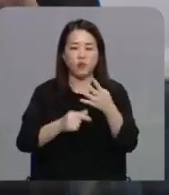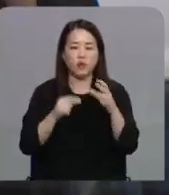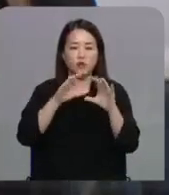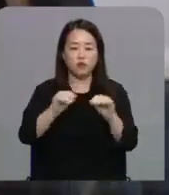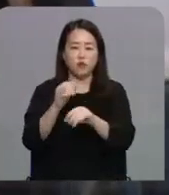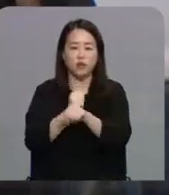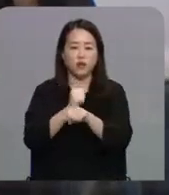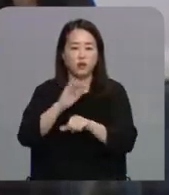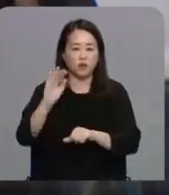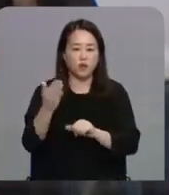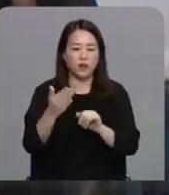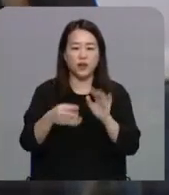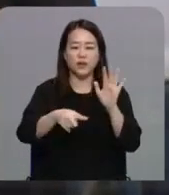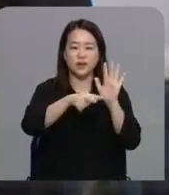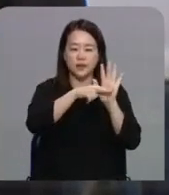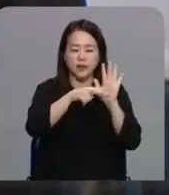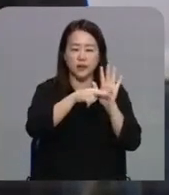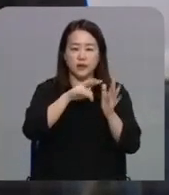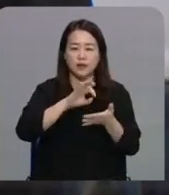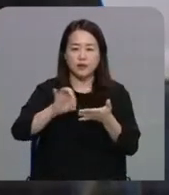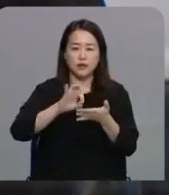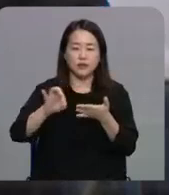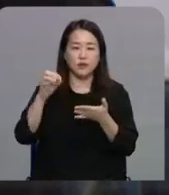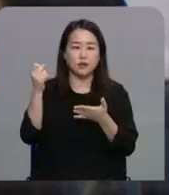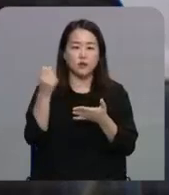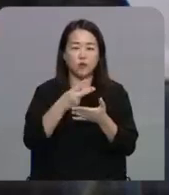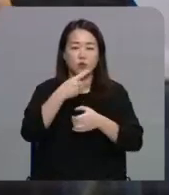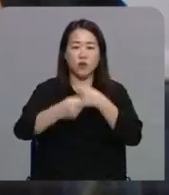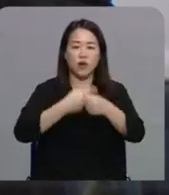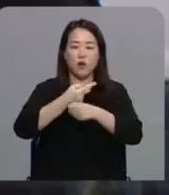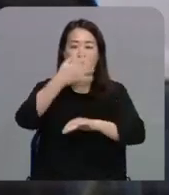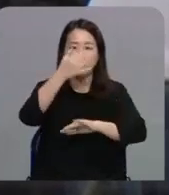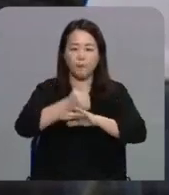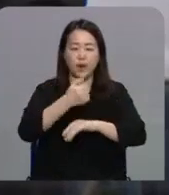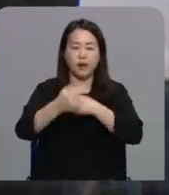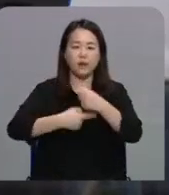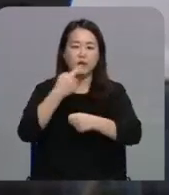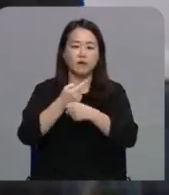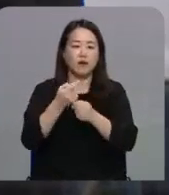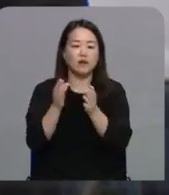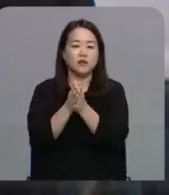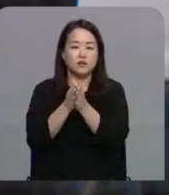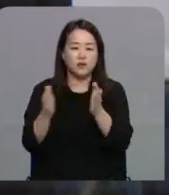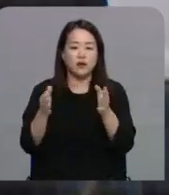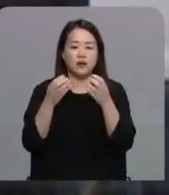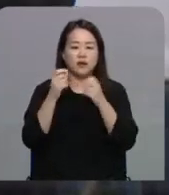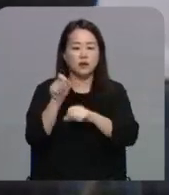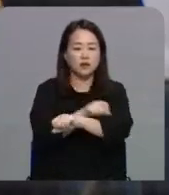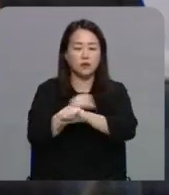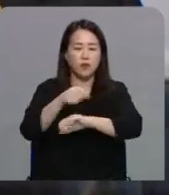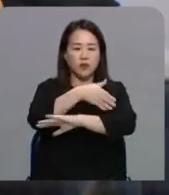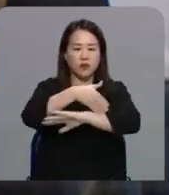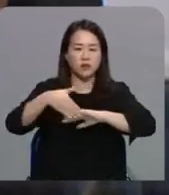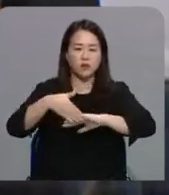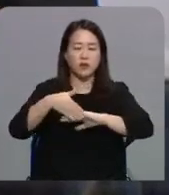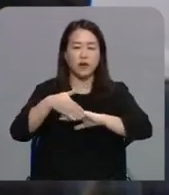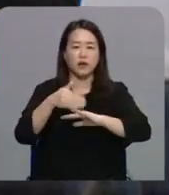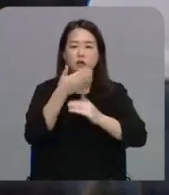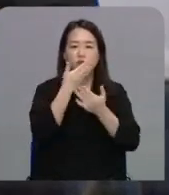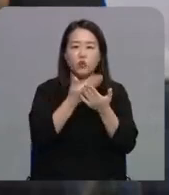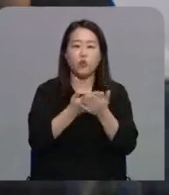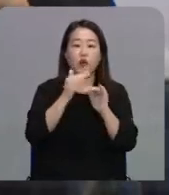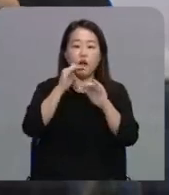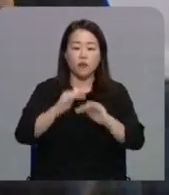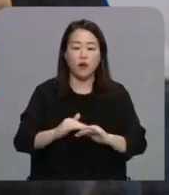2단계를 적용을 하고 연말연시 특별 대책 핵심 조치를 포함하는 일부